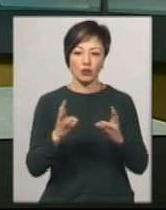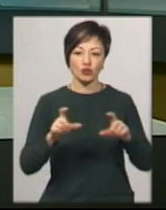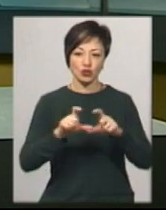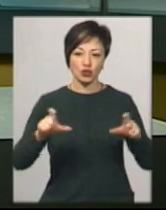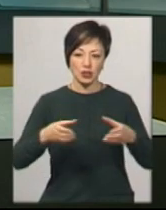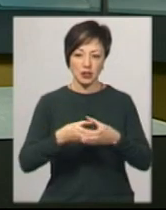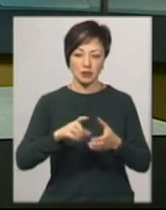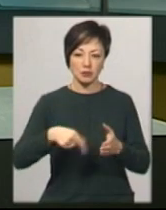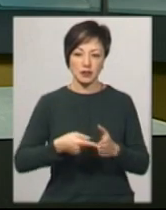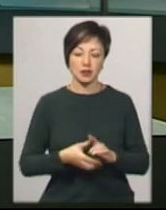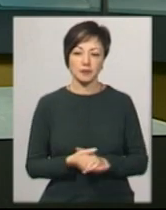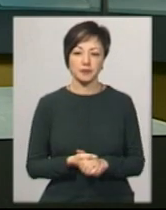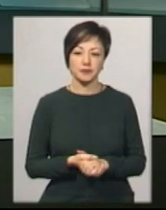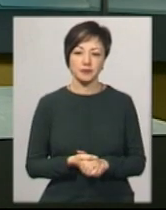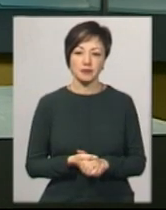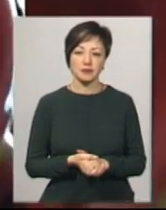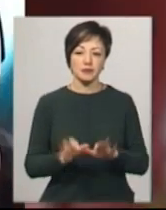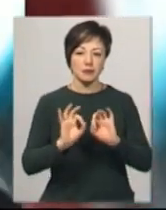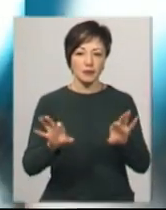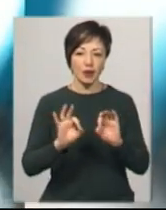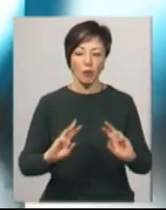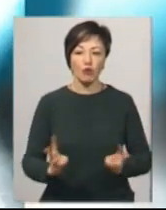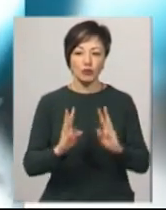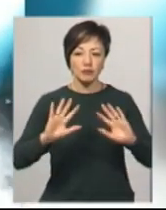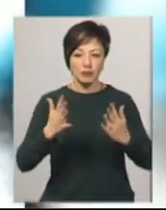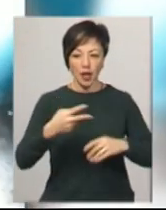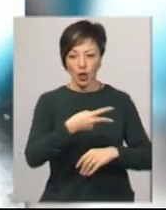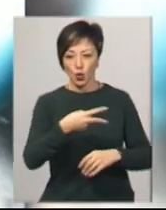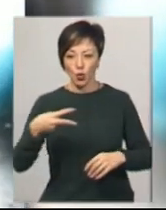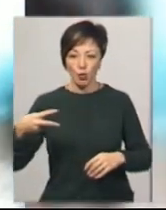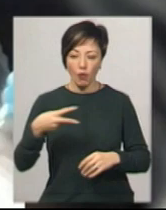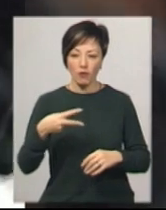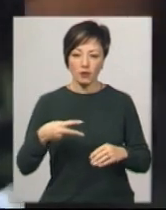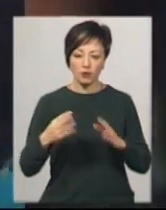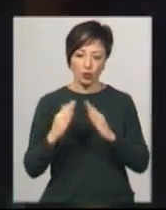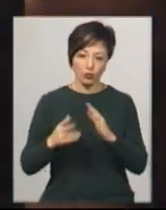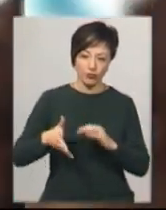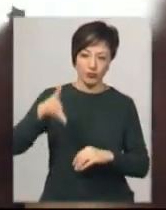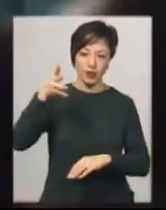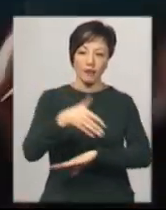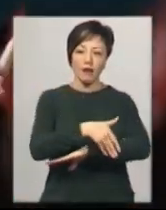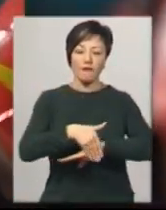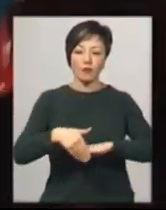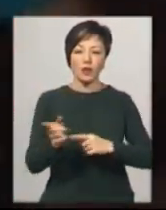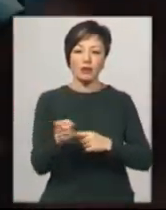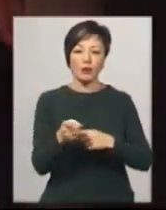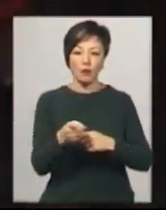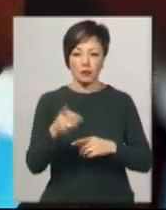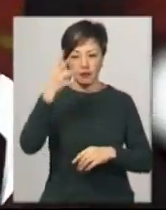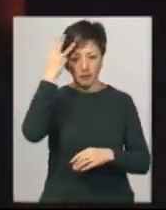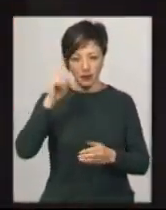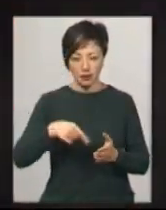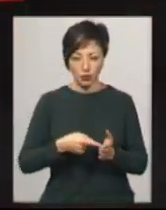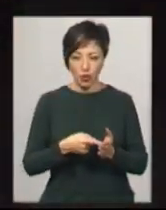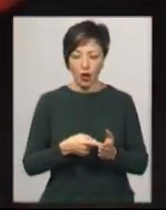частини міста Олексій Пеньков. За його словами, пожежа сталася на другому поверсі багатоповерхівки на вулиці Тернопільській обласного